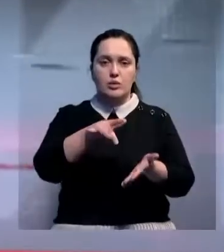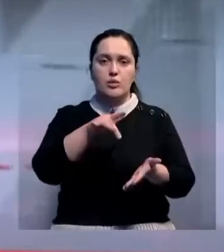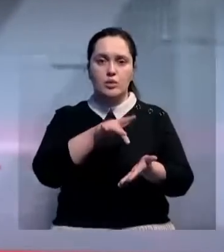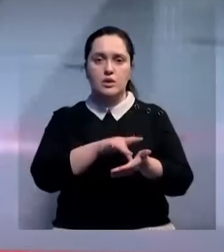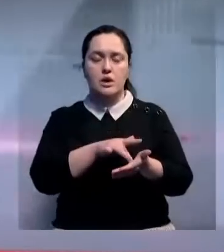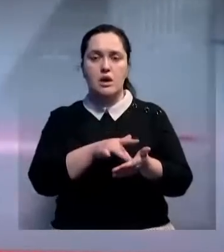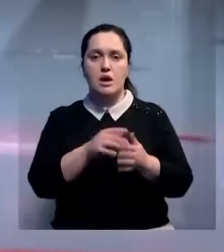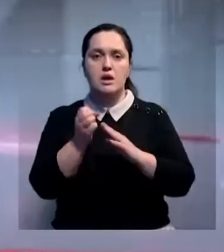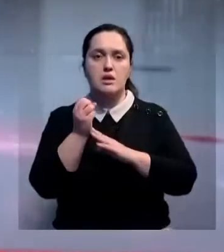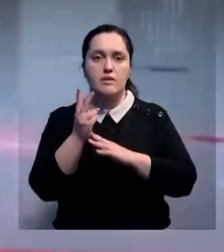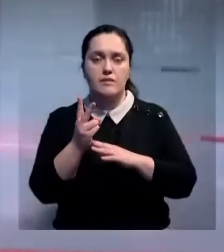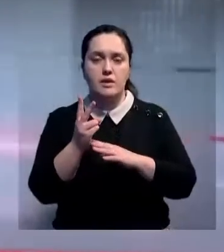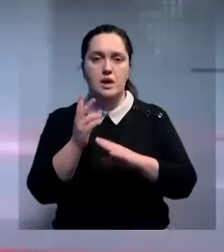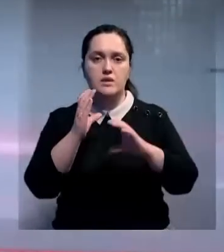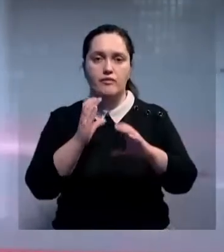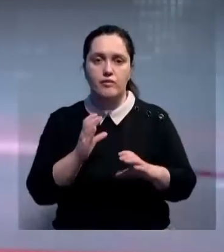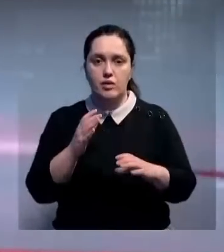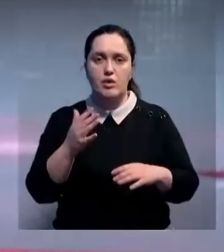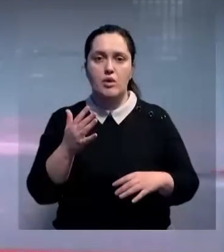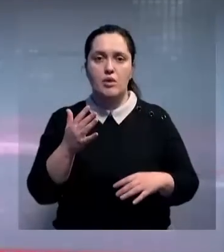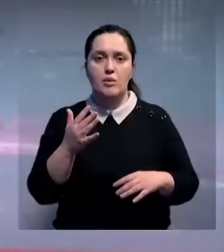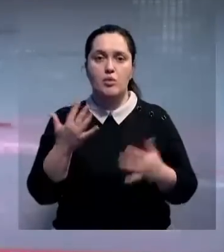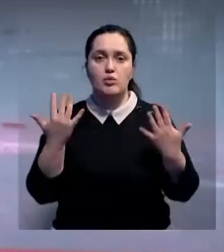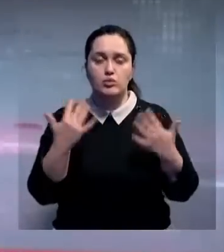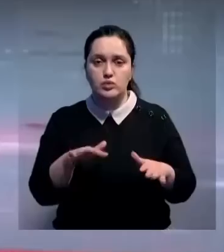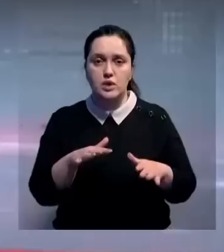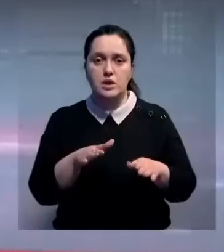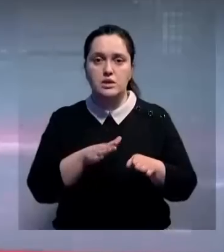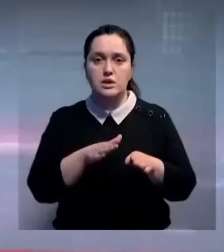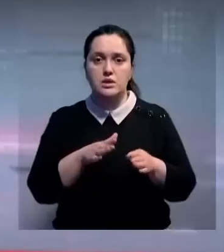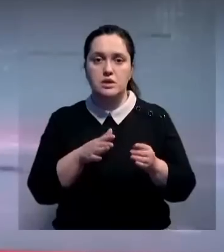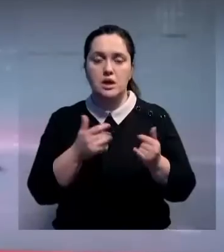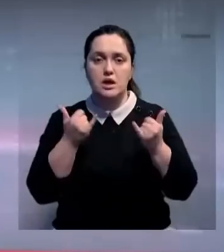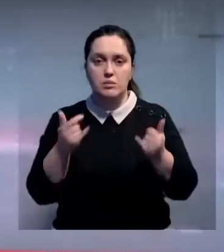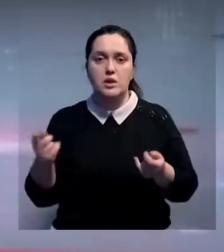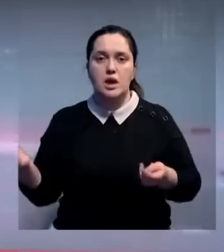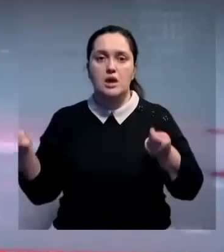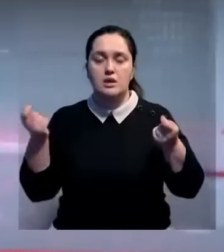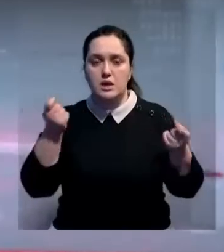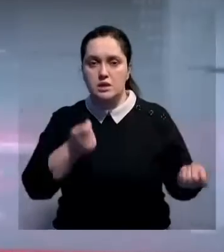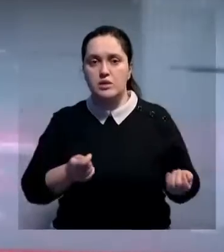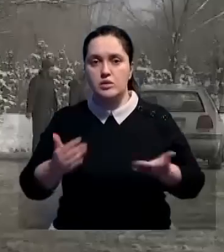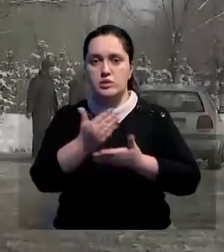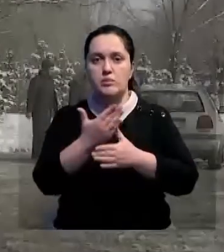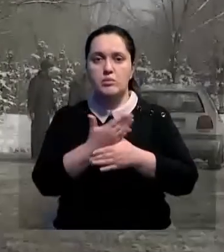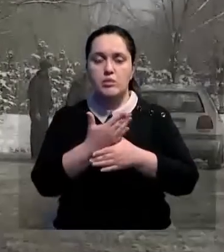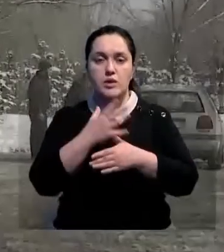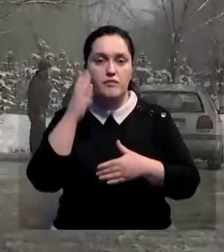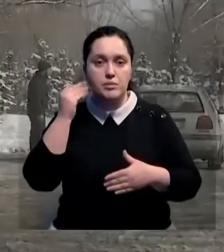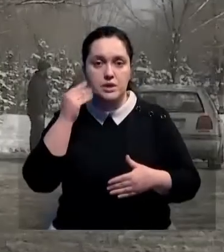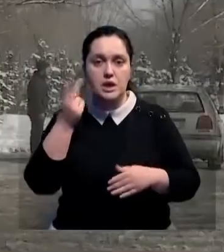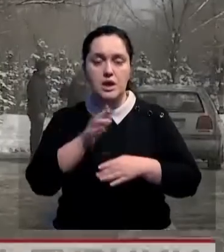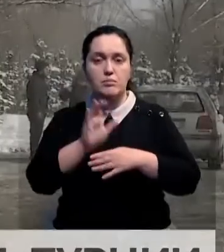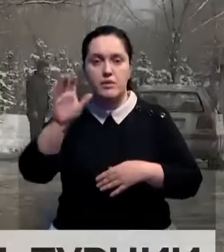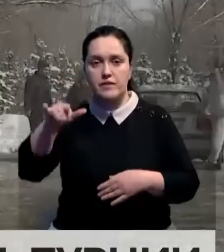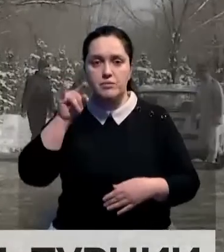в разных точках региона установили 12 фур. Половину машин уже заполнили. Сегодня они повезут собранную помощь в